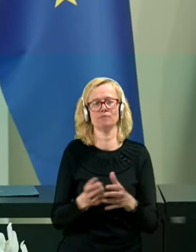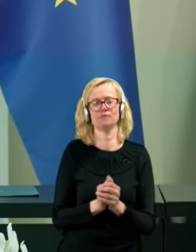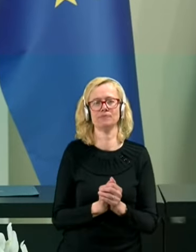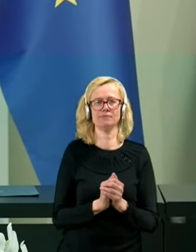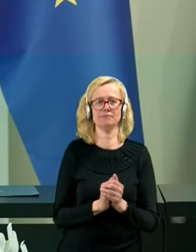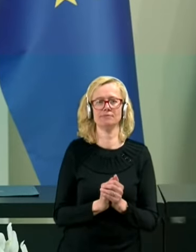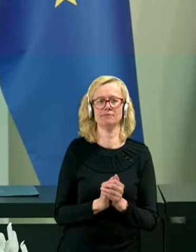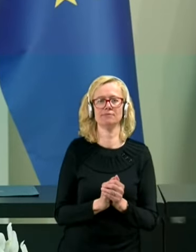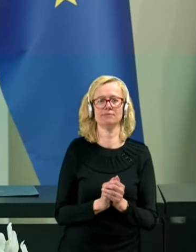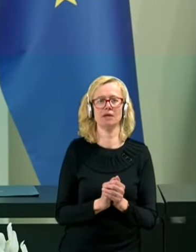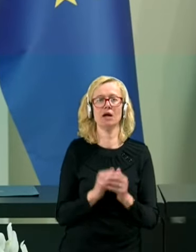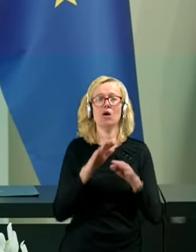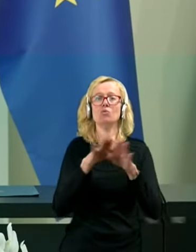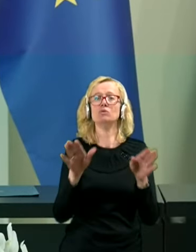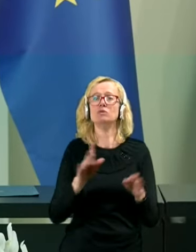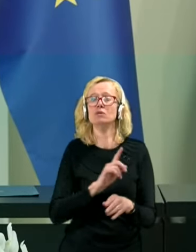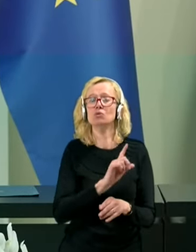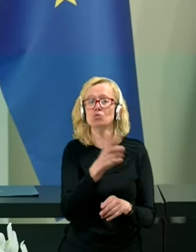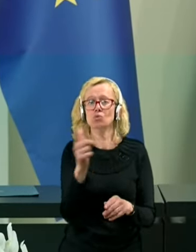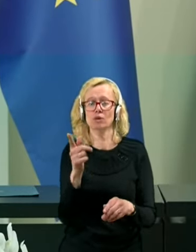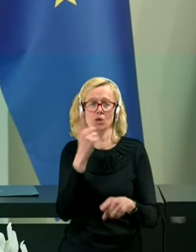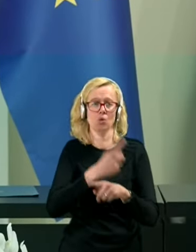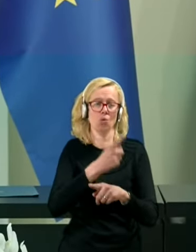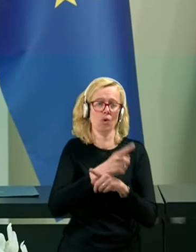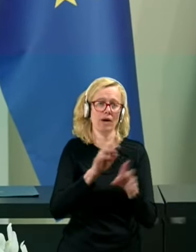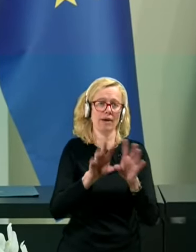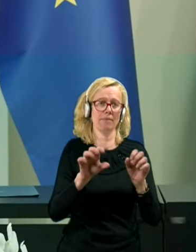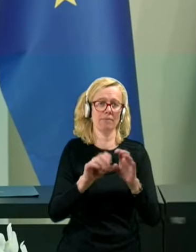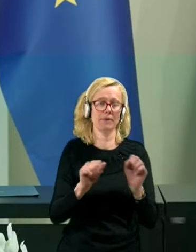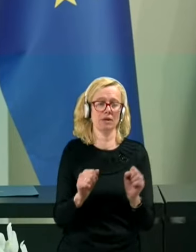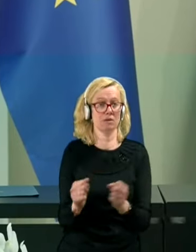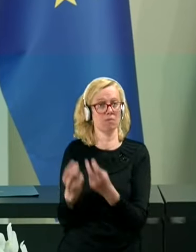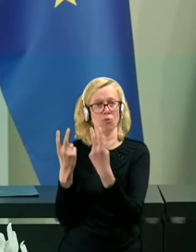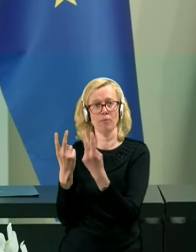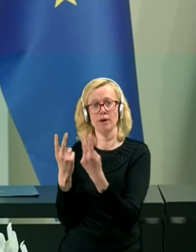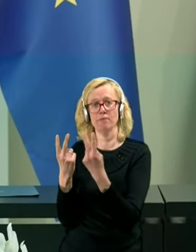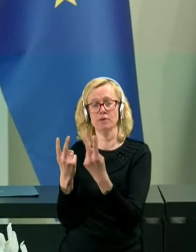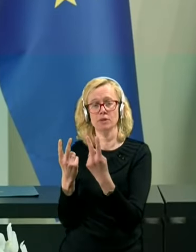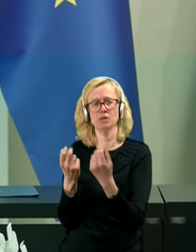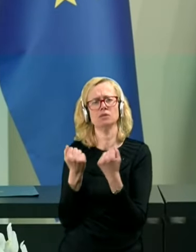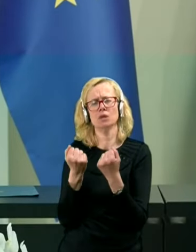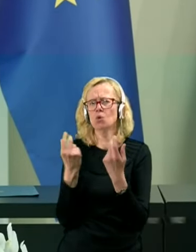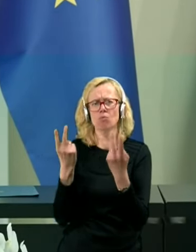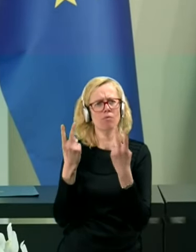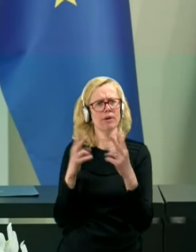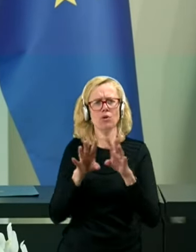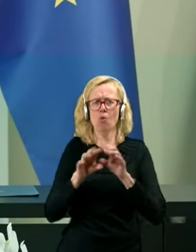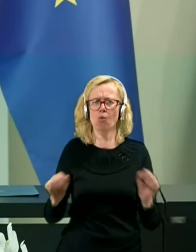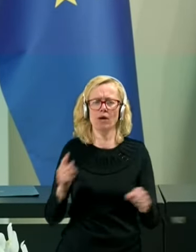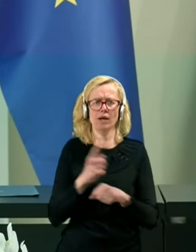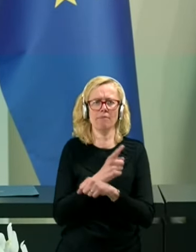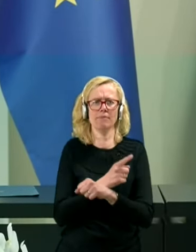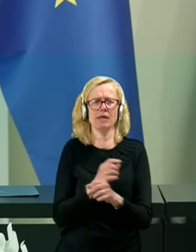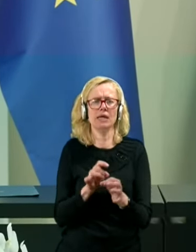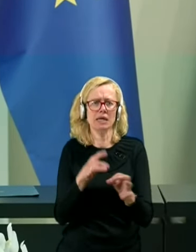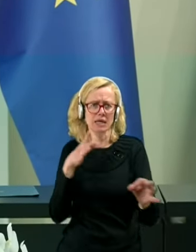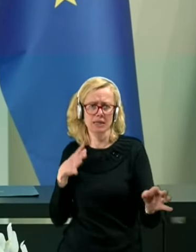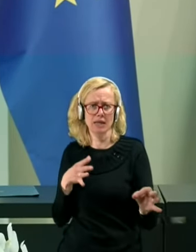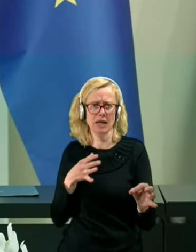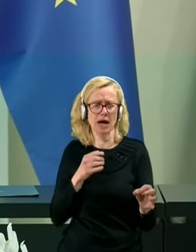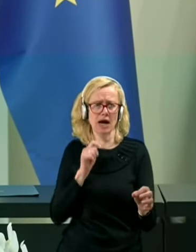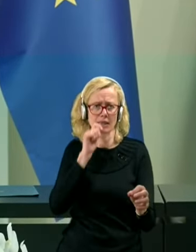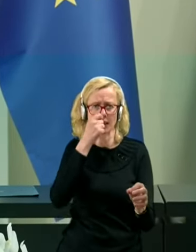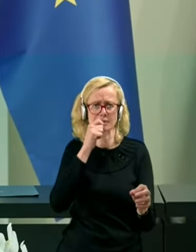Vsi drugi ukrepi so pomembni, zelo pomembni je ukrep hitrega testiranja